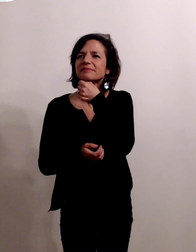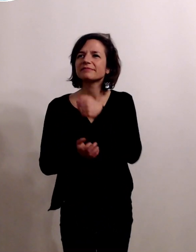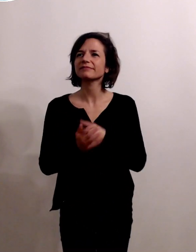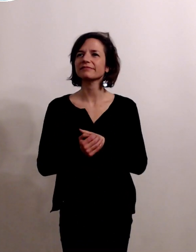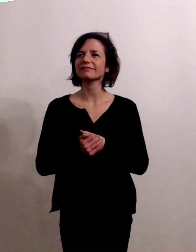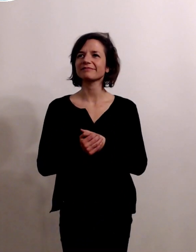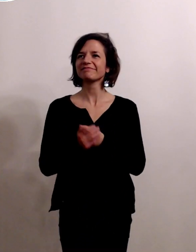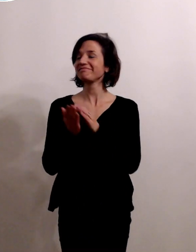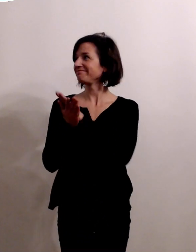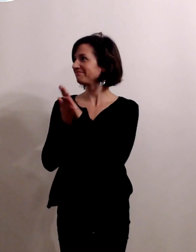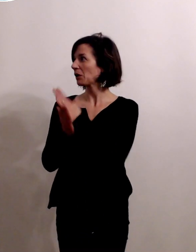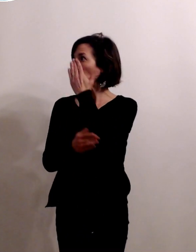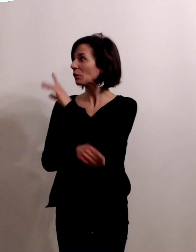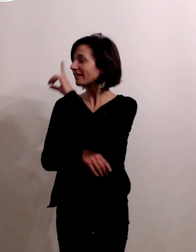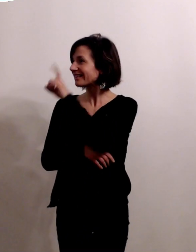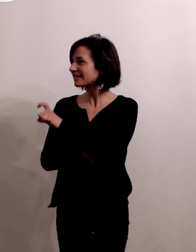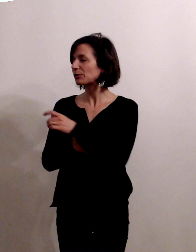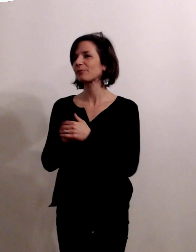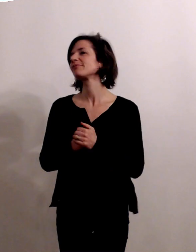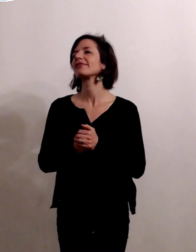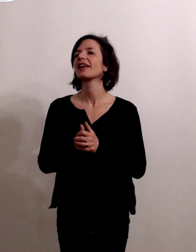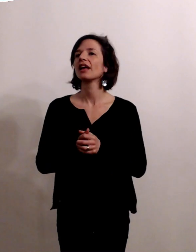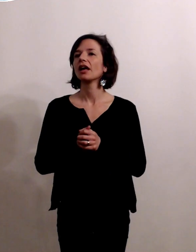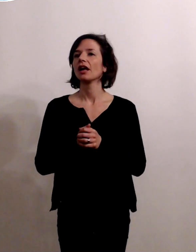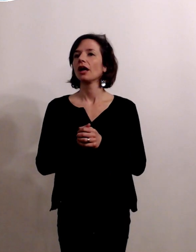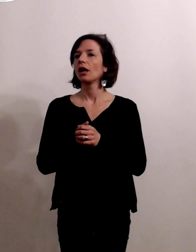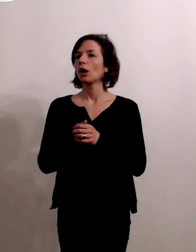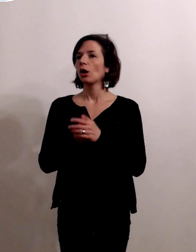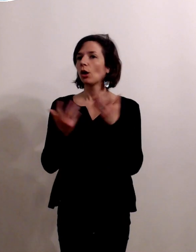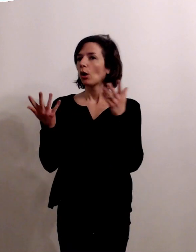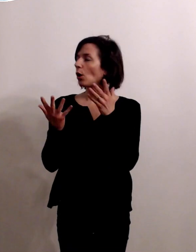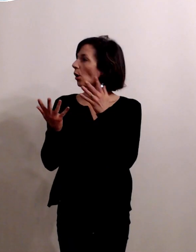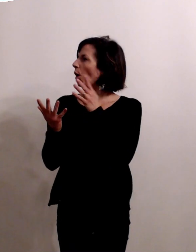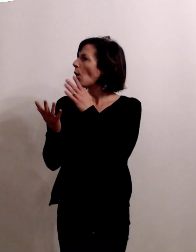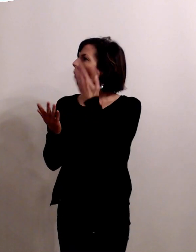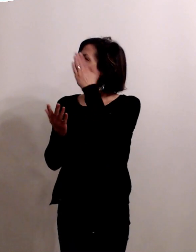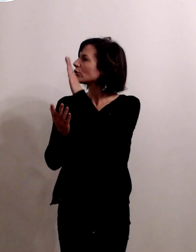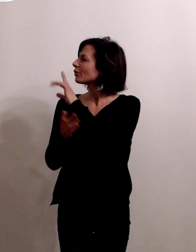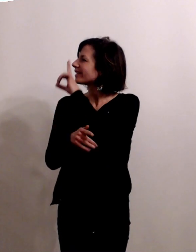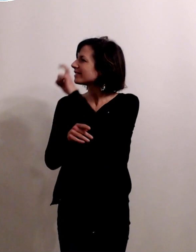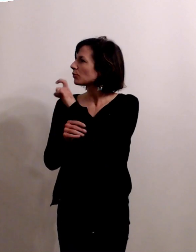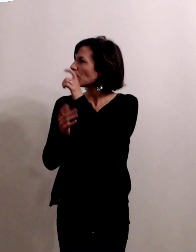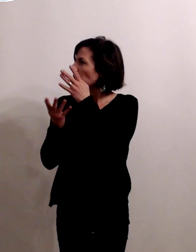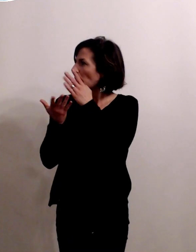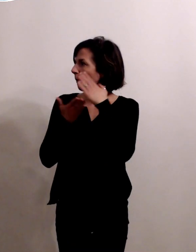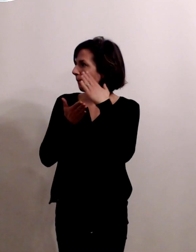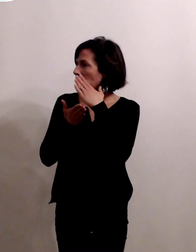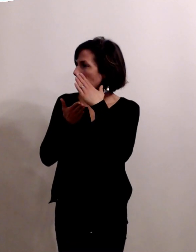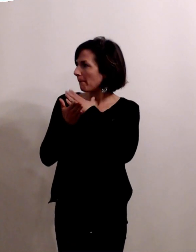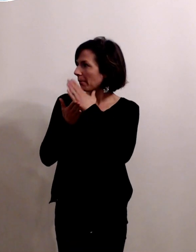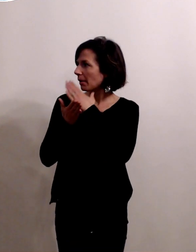et du coup désolé j'avais une deuxième question par rapport à est-ce qu'il un projet sur une maison des mille premiers jours ou pas du tout